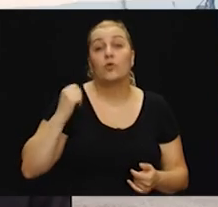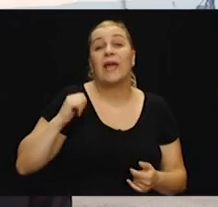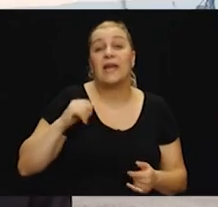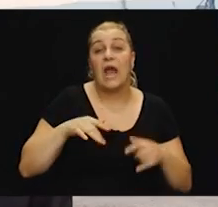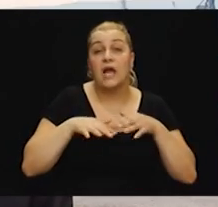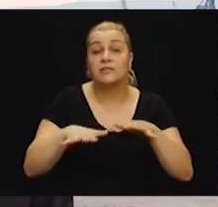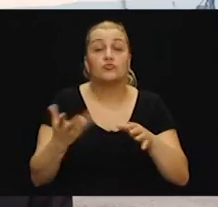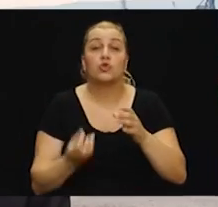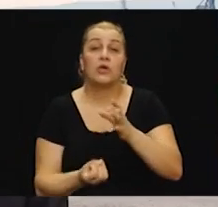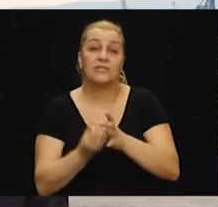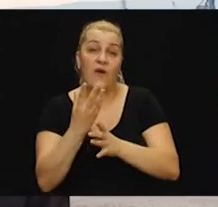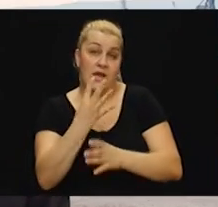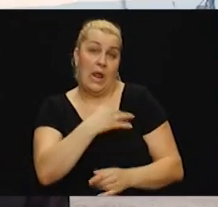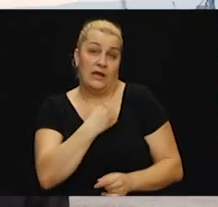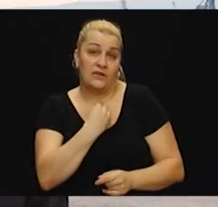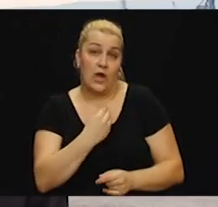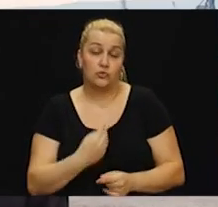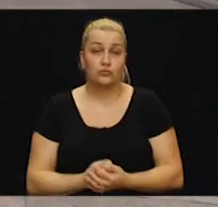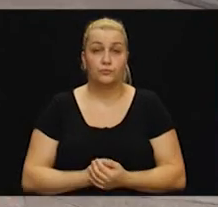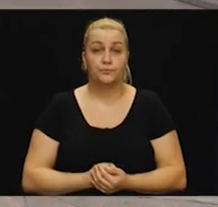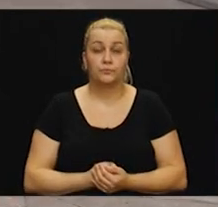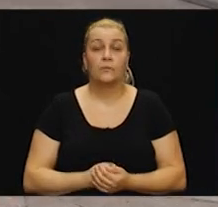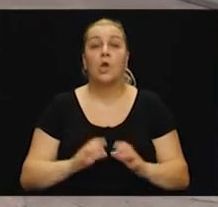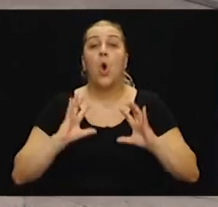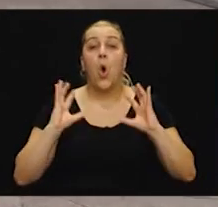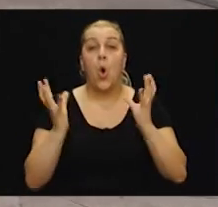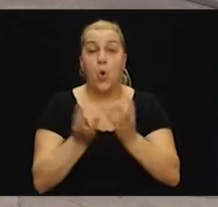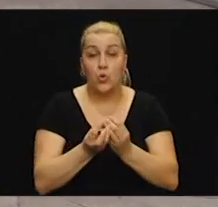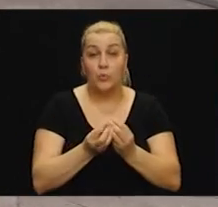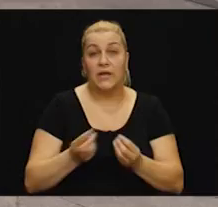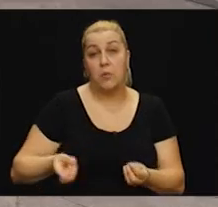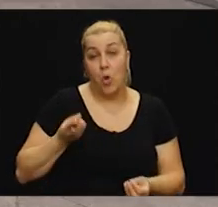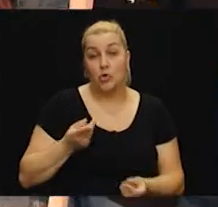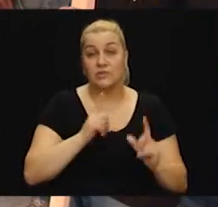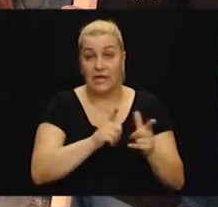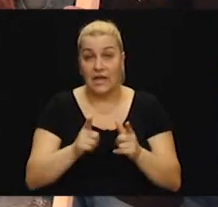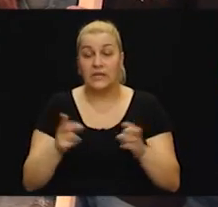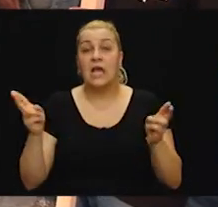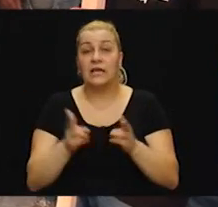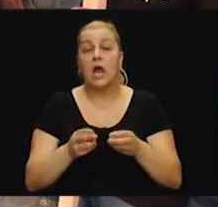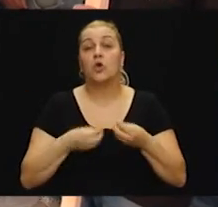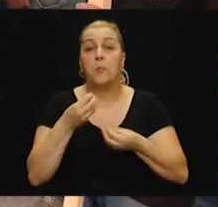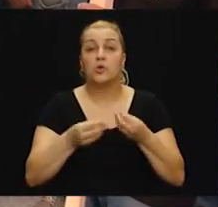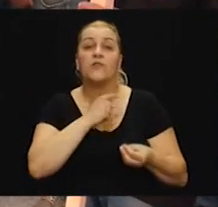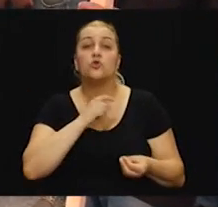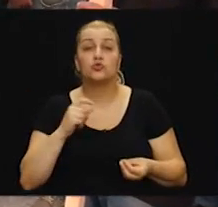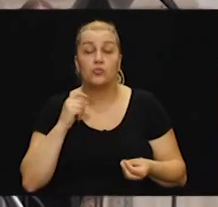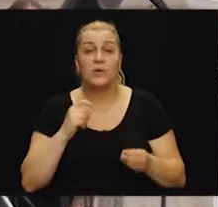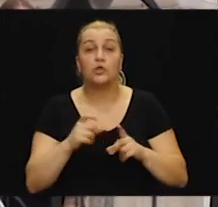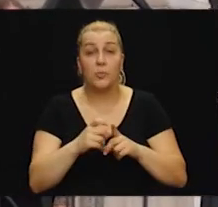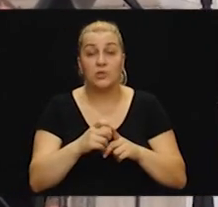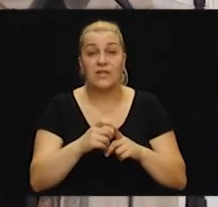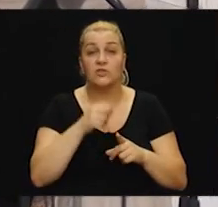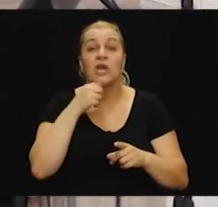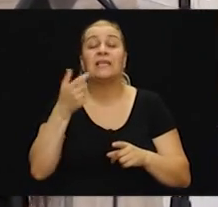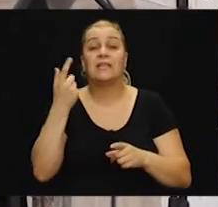sudjelovala u stvaranju samostalne Republike Hrvatske. Okupljene ponose ratnike i goste je kratko su pozorili Župan Nikola Dobroslavić i jedan